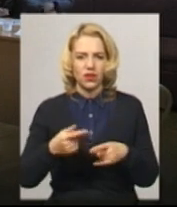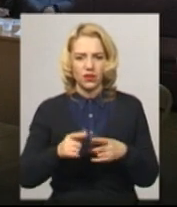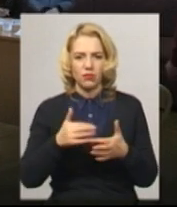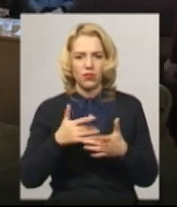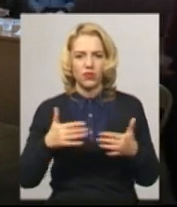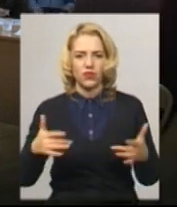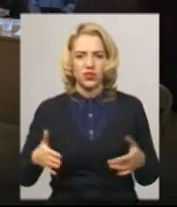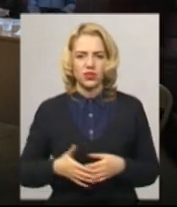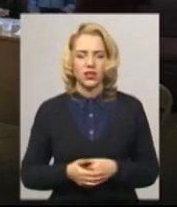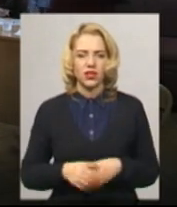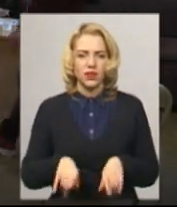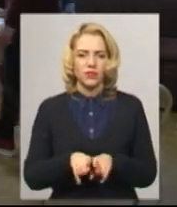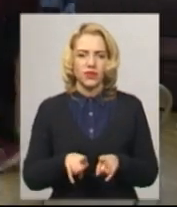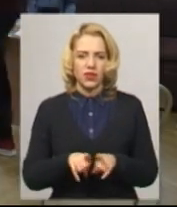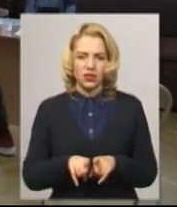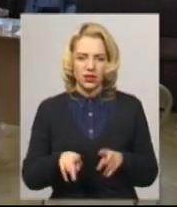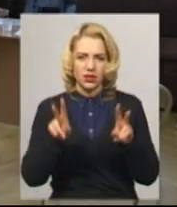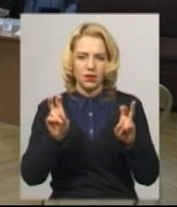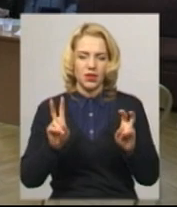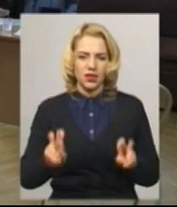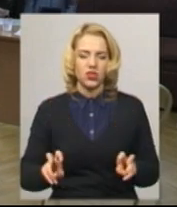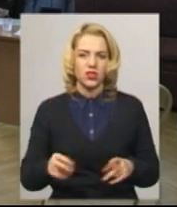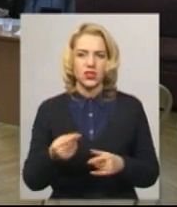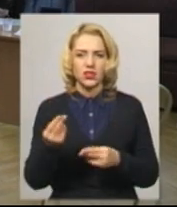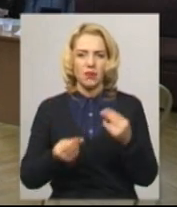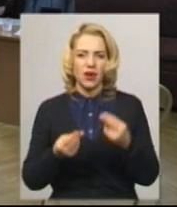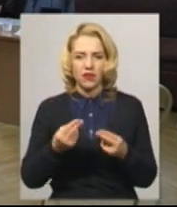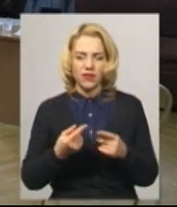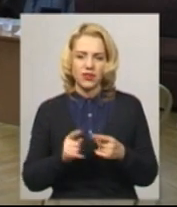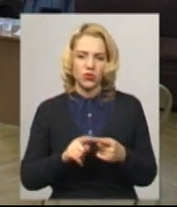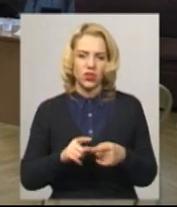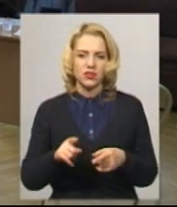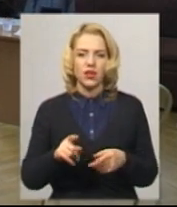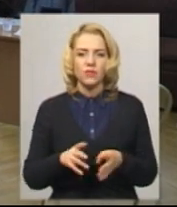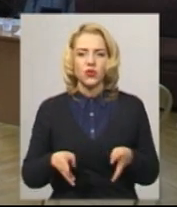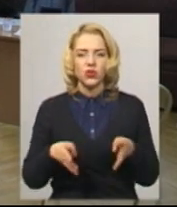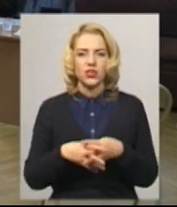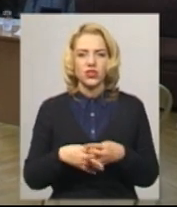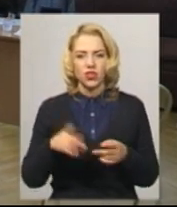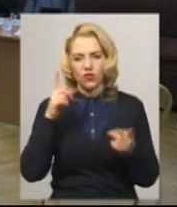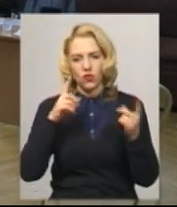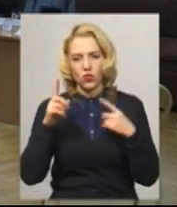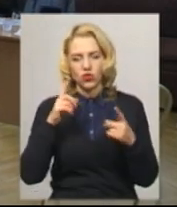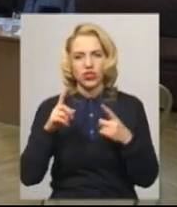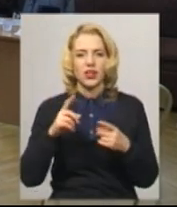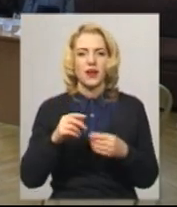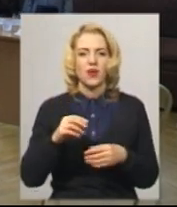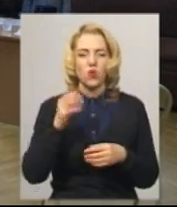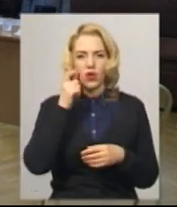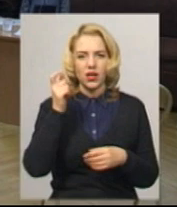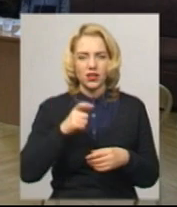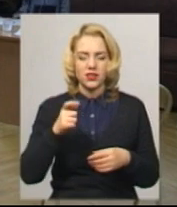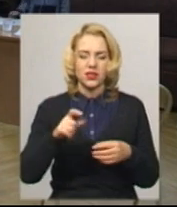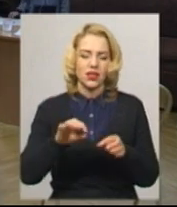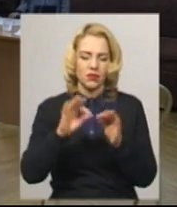різних таких тематичних забарвленнях. Вони в нас дотичні до творчості українських митців. Сьогодні в нас овочі, овочі